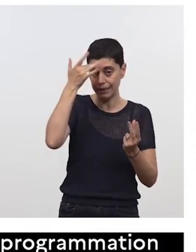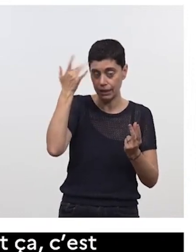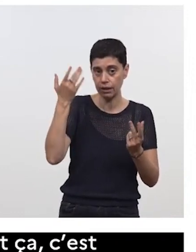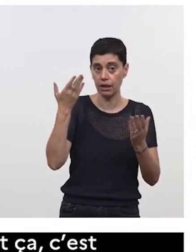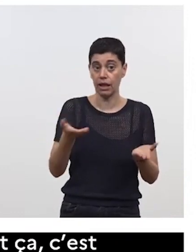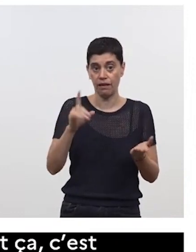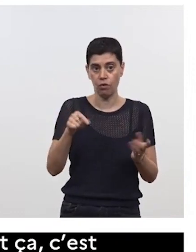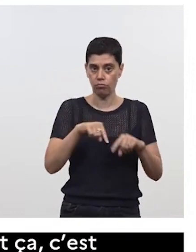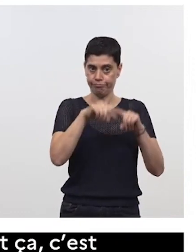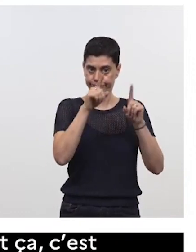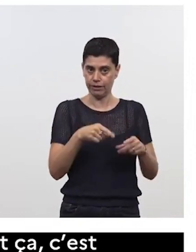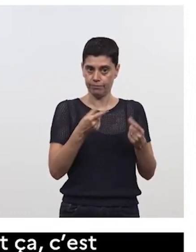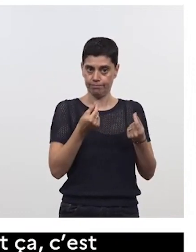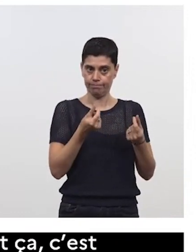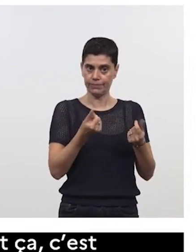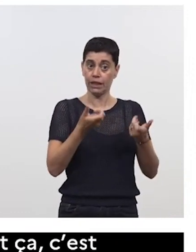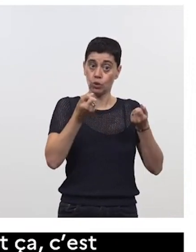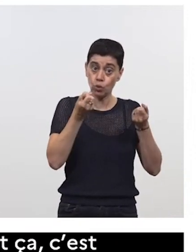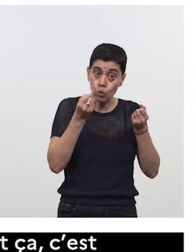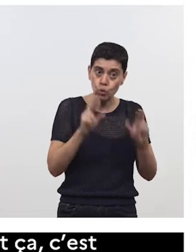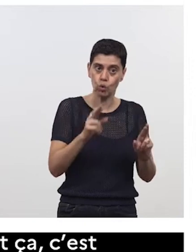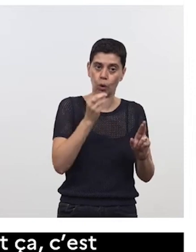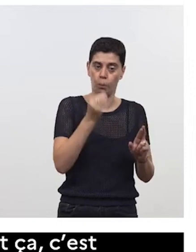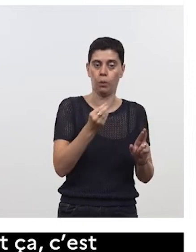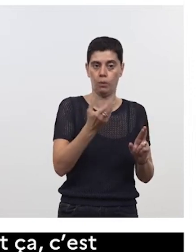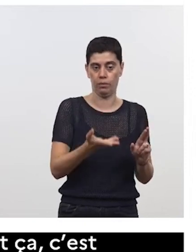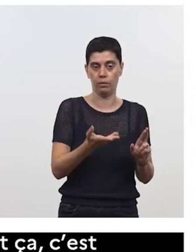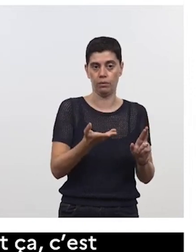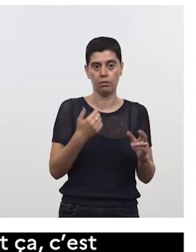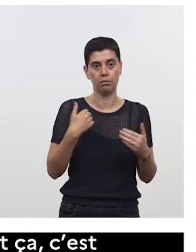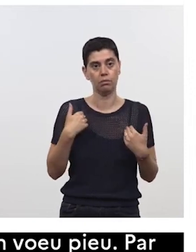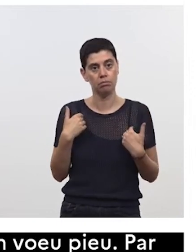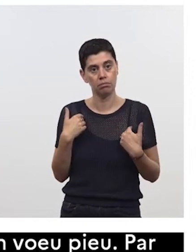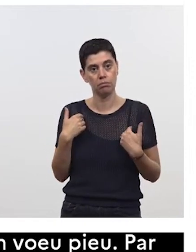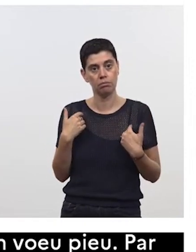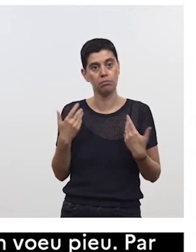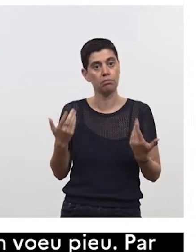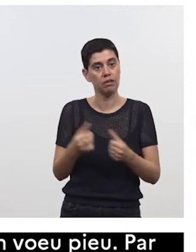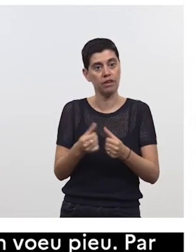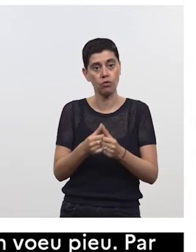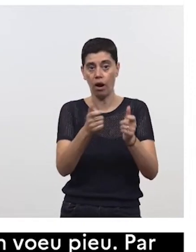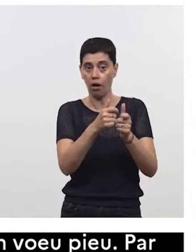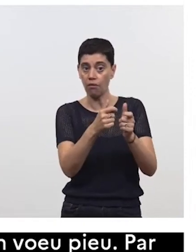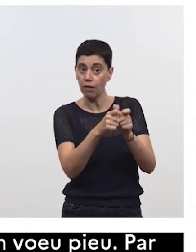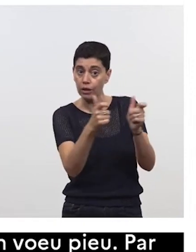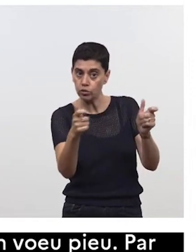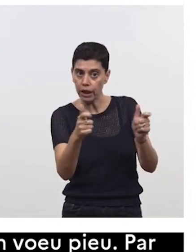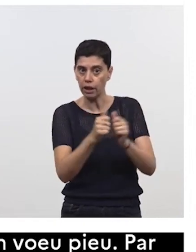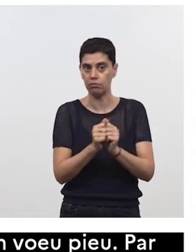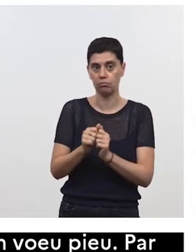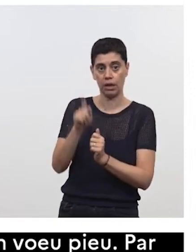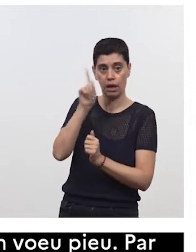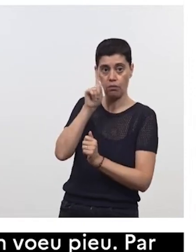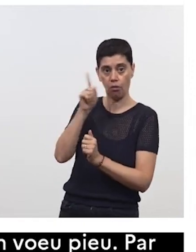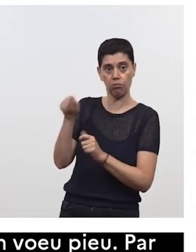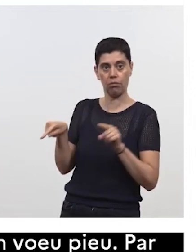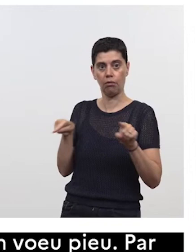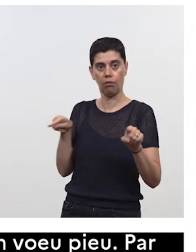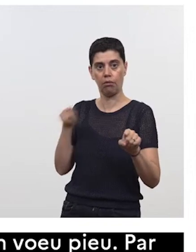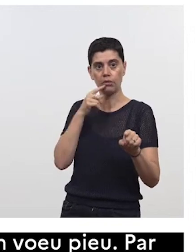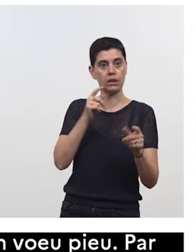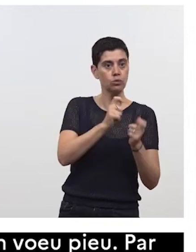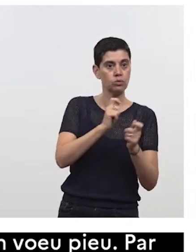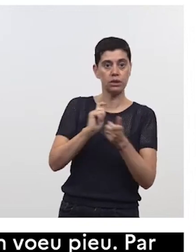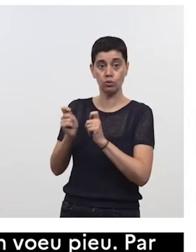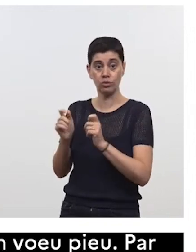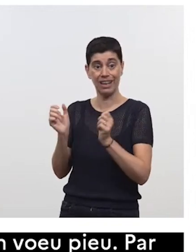des crédits on n'est pas dans la même situation vis-à-vis du partenaire allemand ou vis-à-vis des industriels si on est dans une enveloppe qui est sanctuarisée ou si ce n